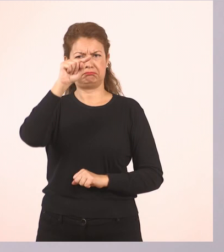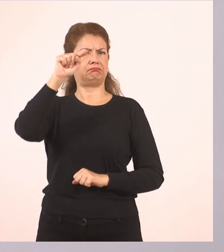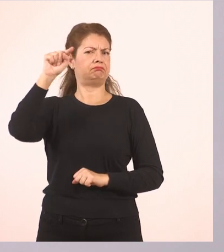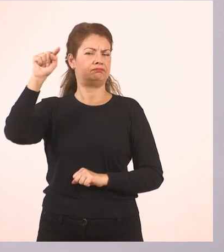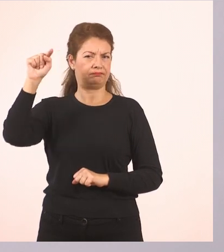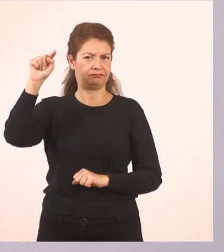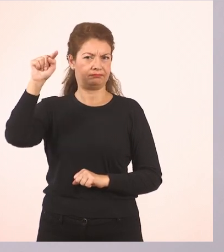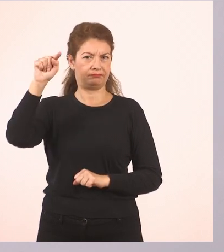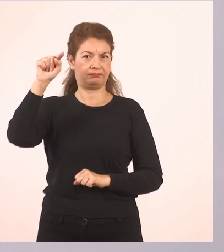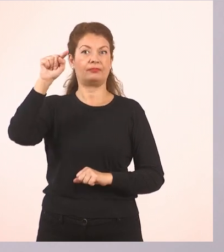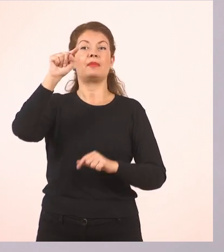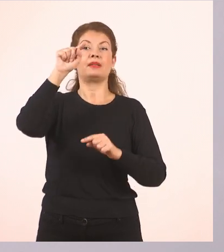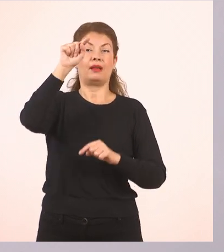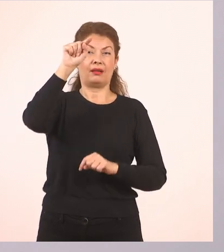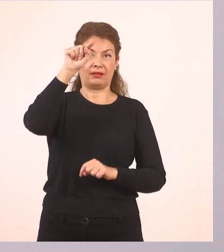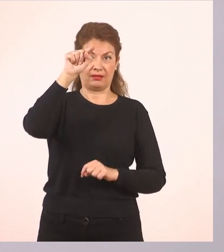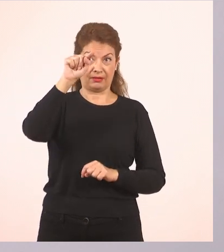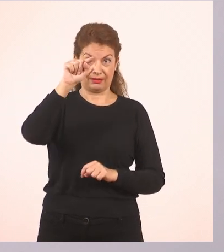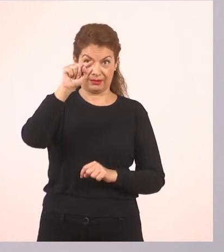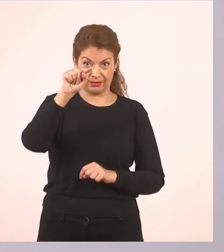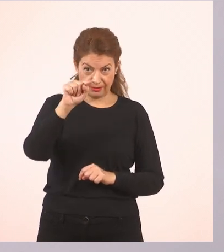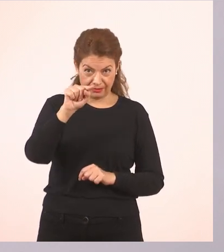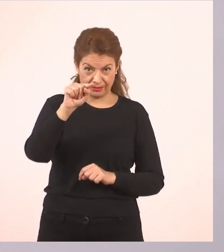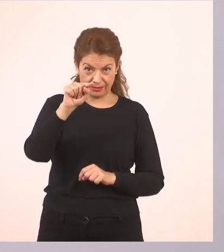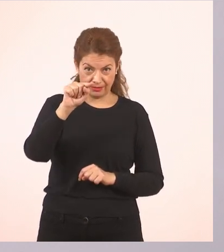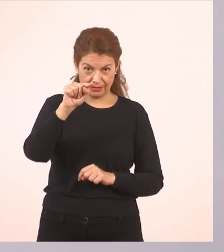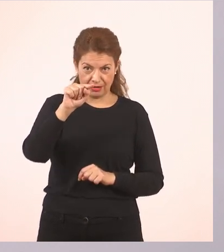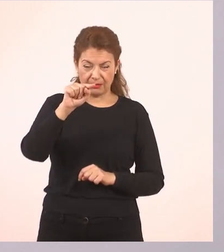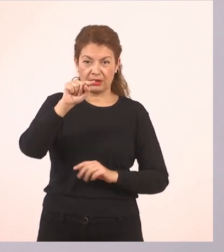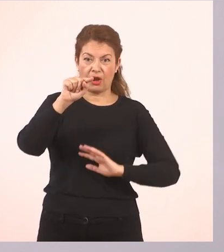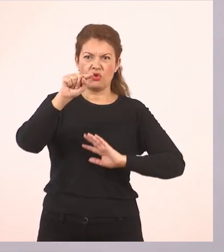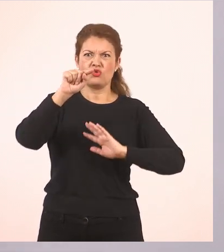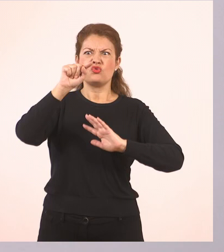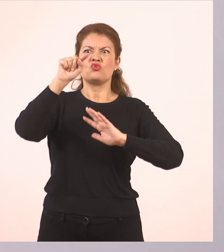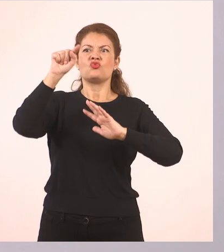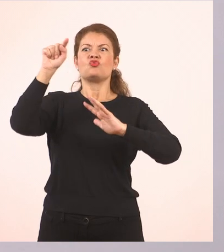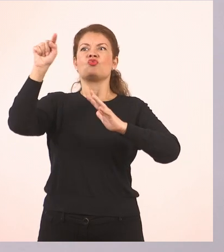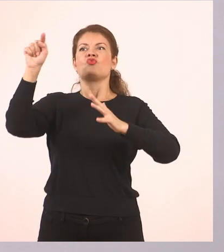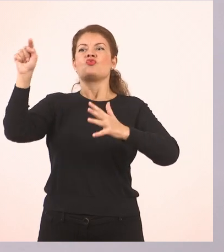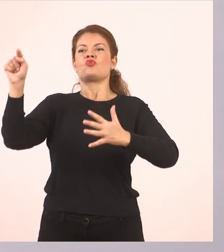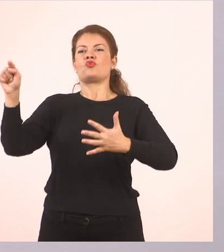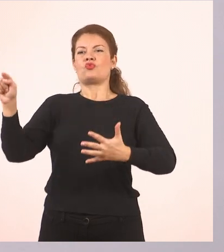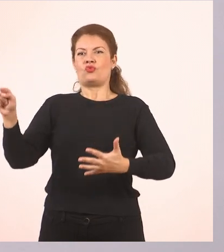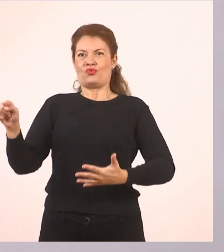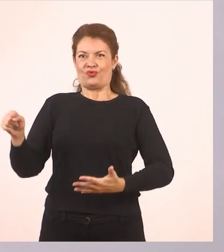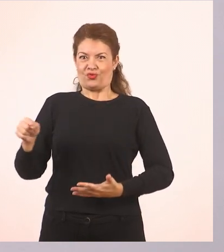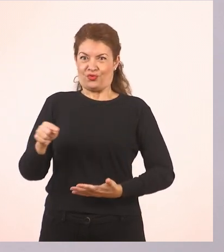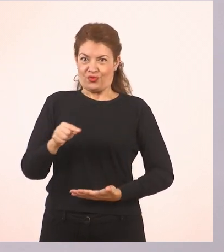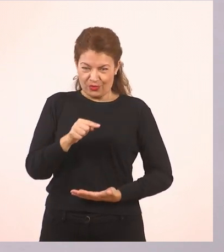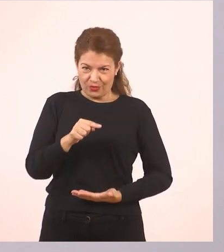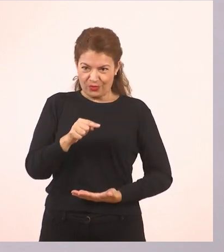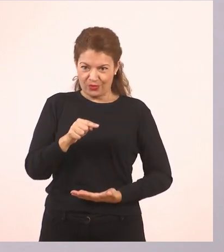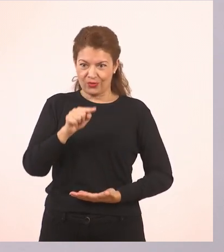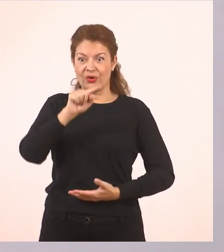Της βάζω ένα κονταράκι και φτιάχνω και μία μεγάλη κοιλίτσα που